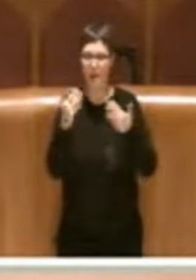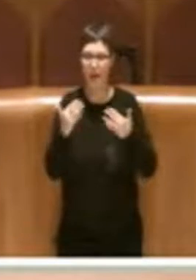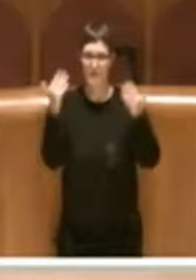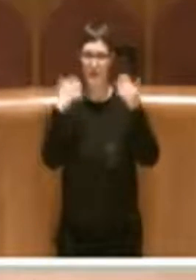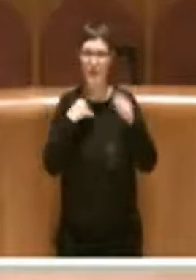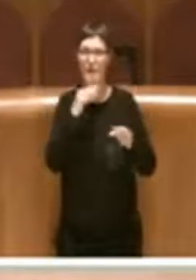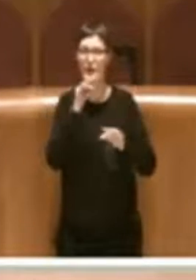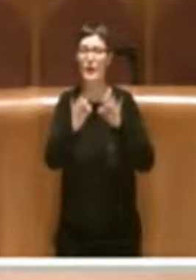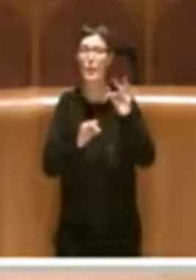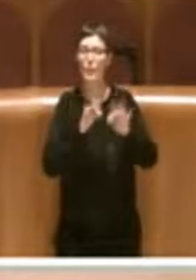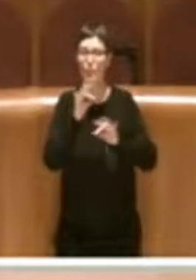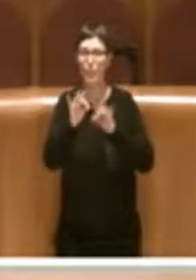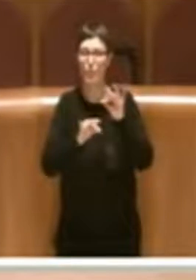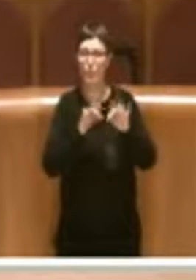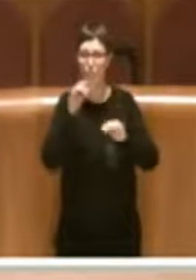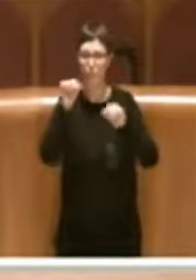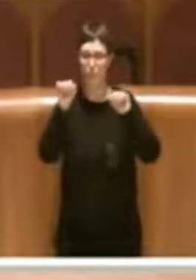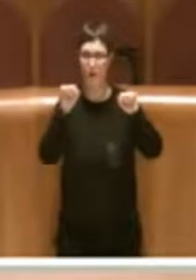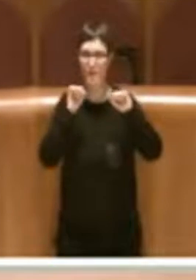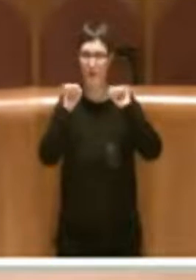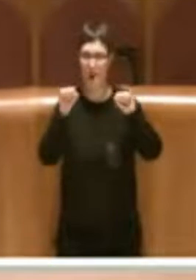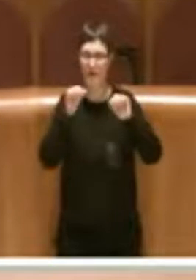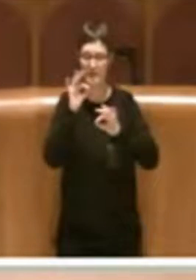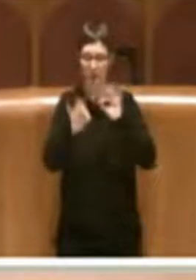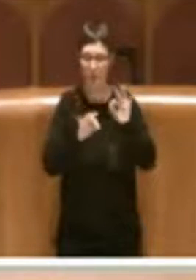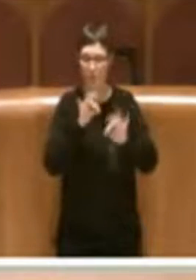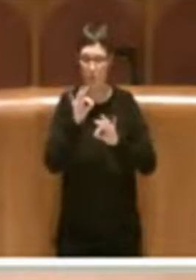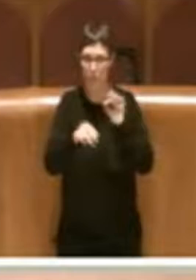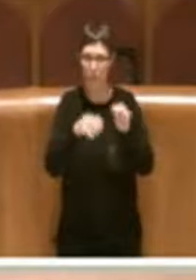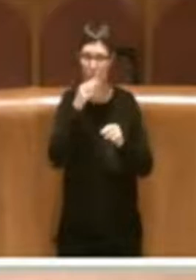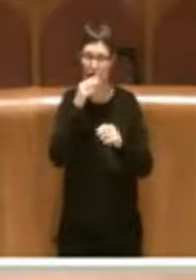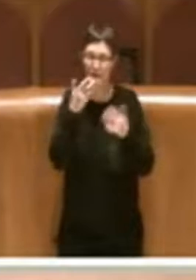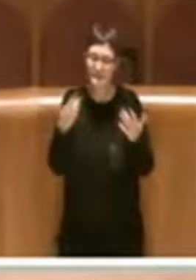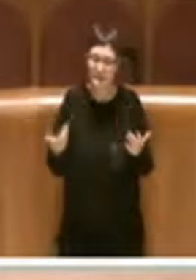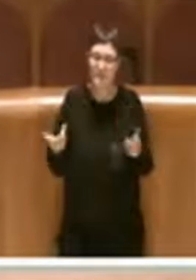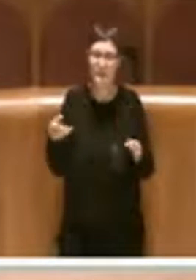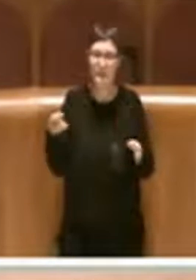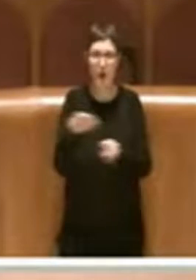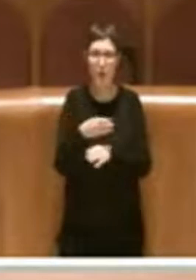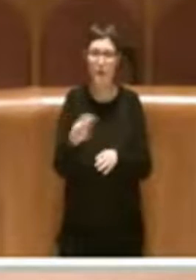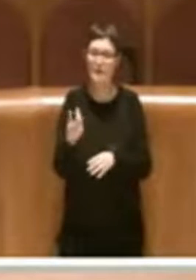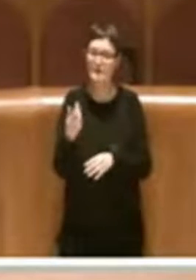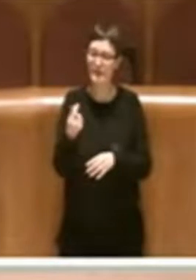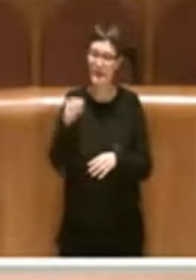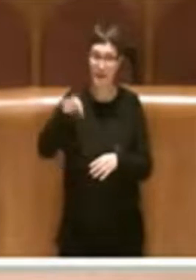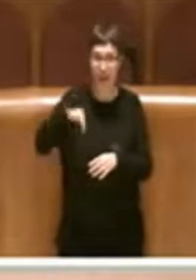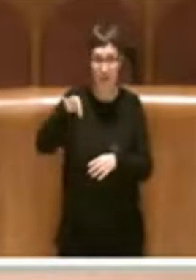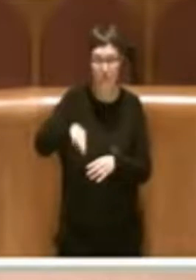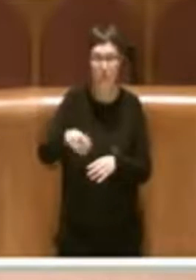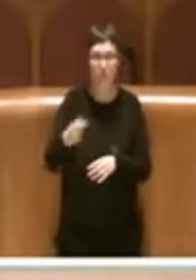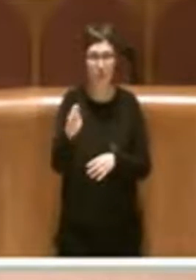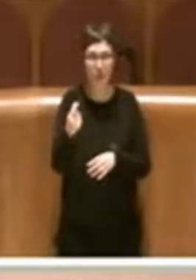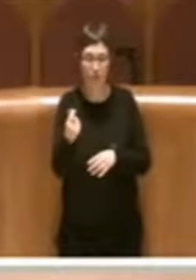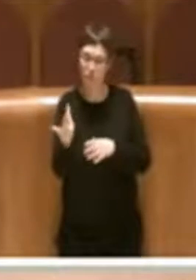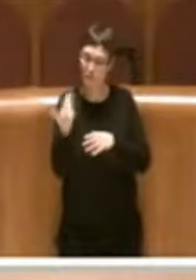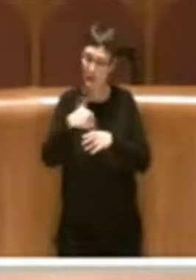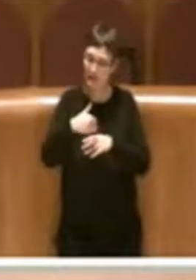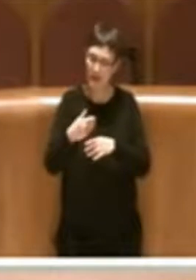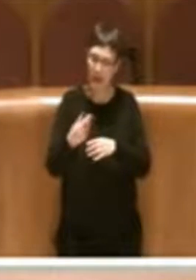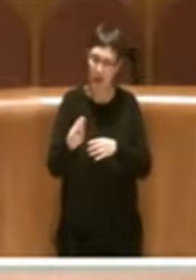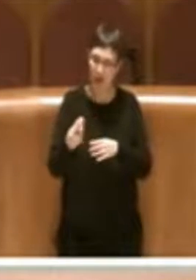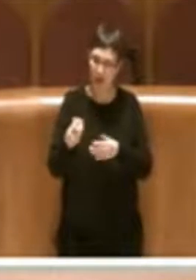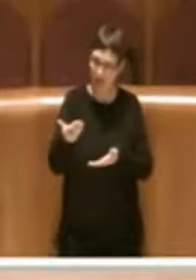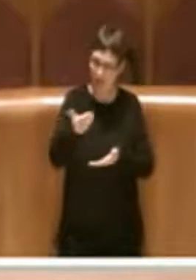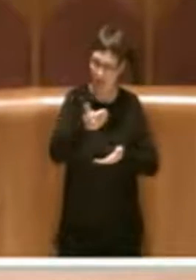che entra nelle casse del comune non verrà più disperso nel bilancio generale ma